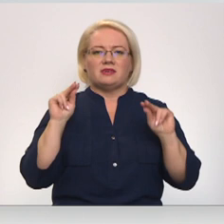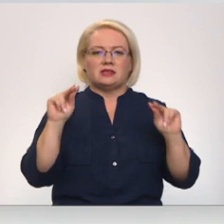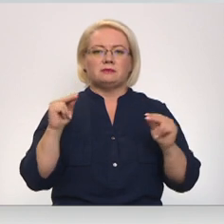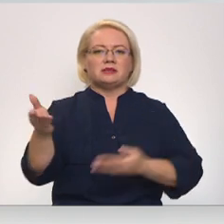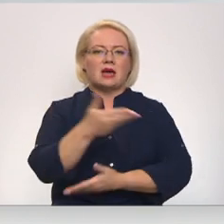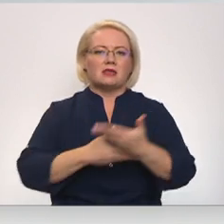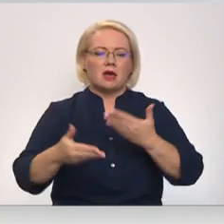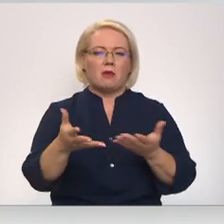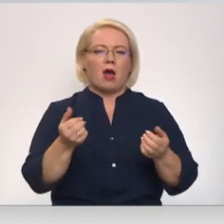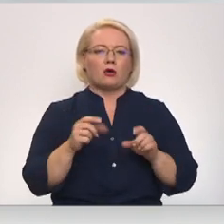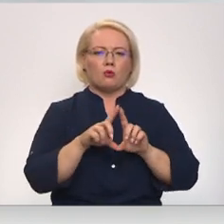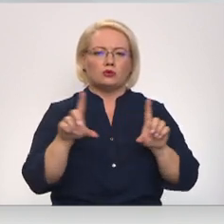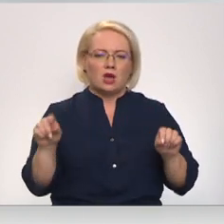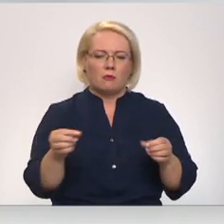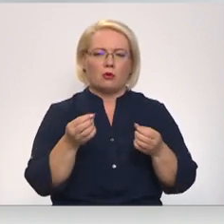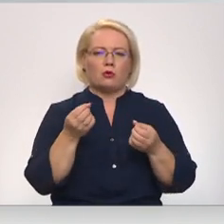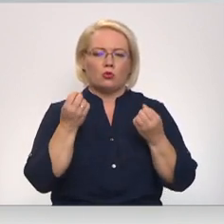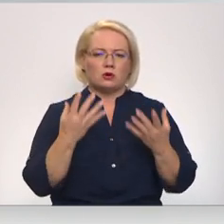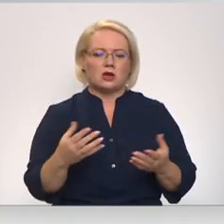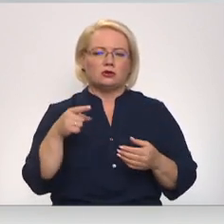sadarbībā ar uzņēmumu tiks arī skaidrotas šīs ugunsgrēka iemesli.